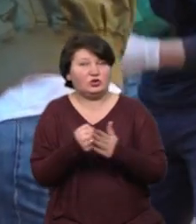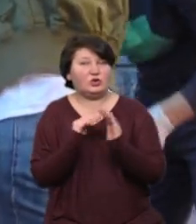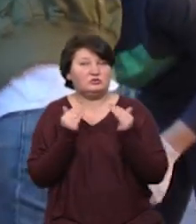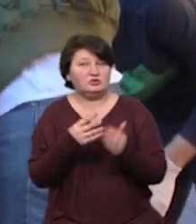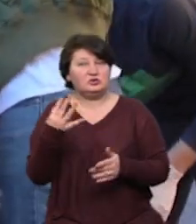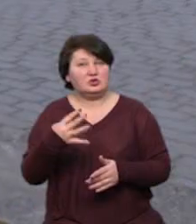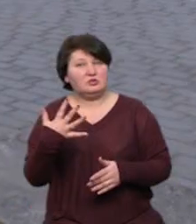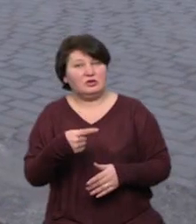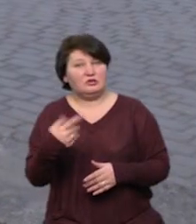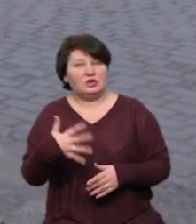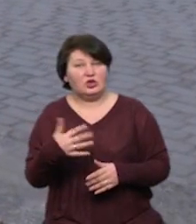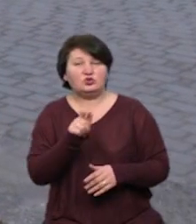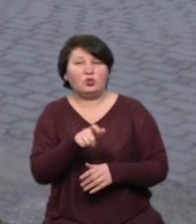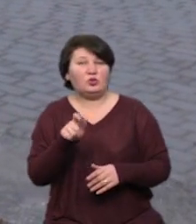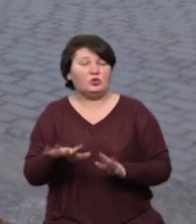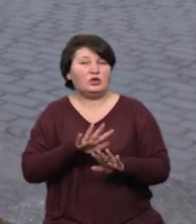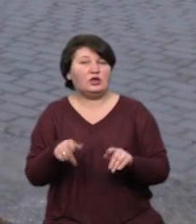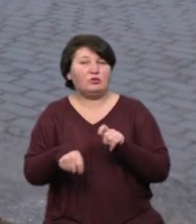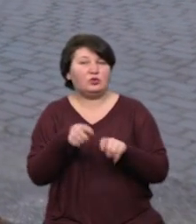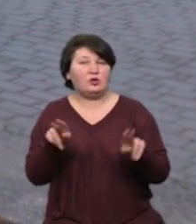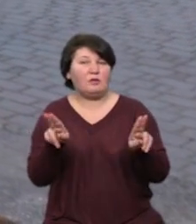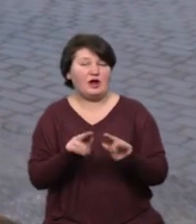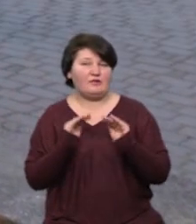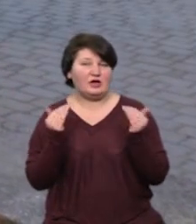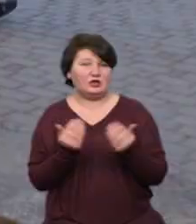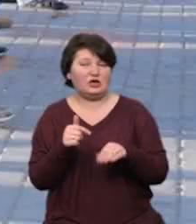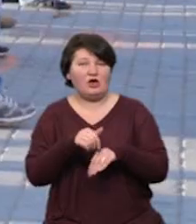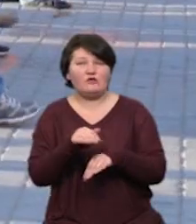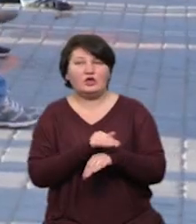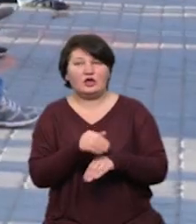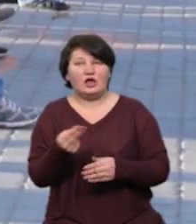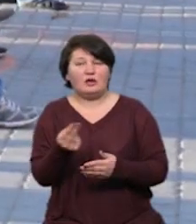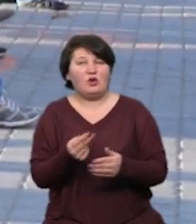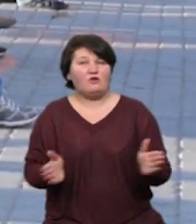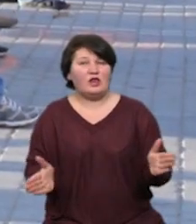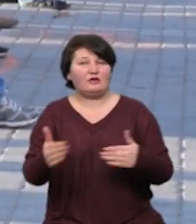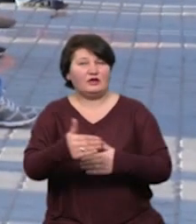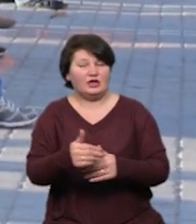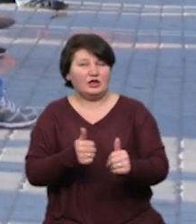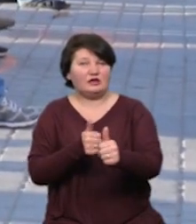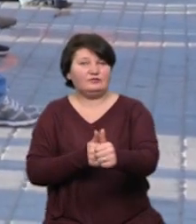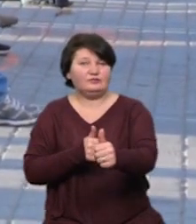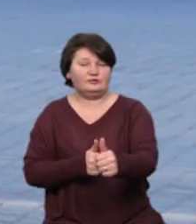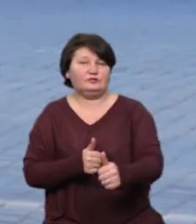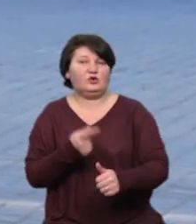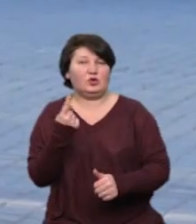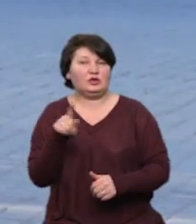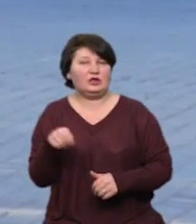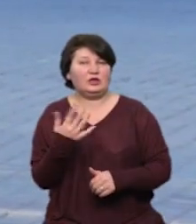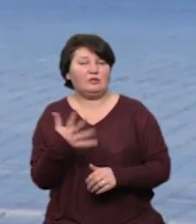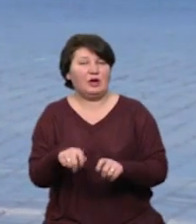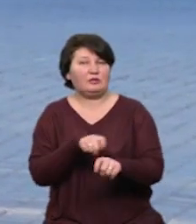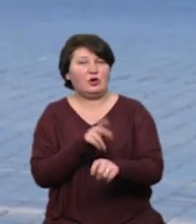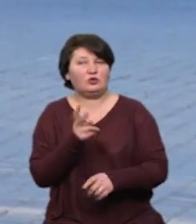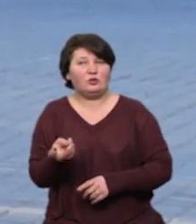рухалася рівномірно і люди не порушували правил карантину, волонтери на площі намалювали квадрати, відстань між якими півтора метра. Ті, хто приходять на